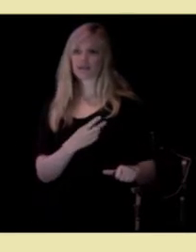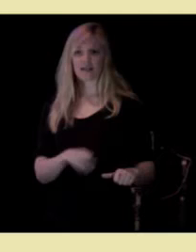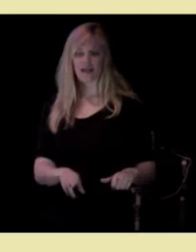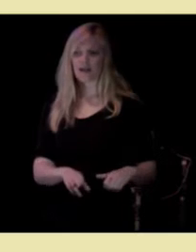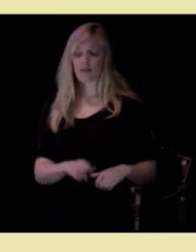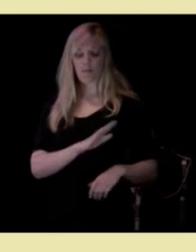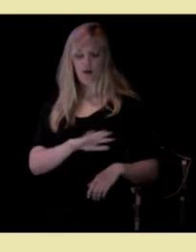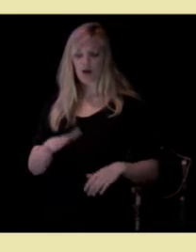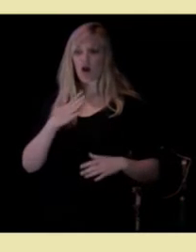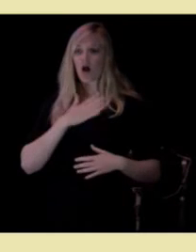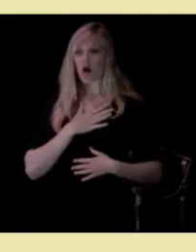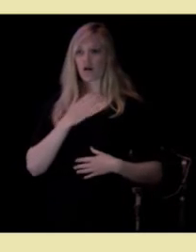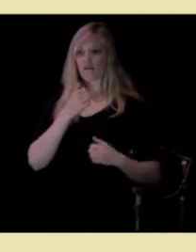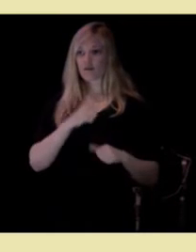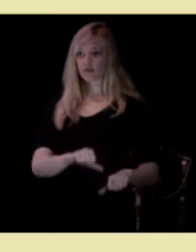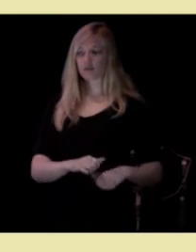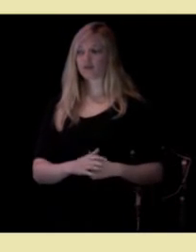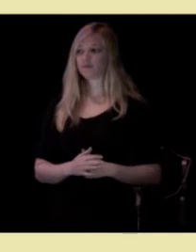Barn har det vanskelig.